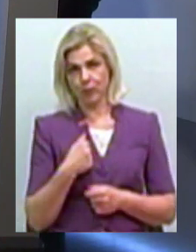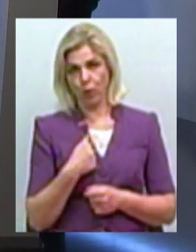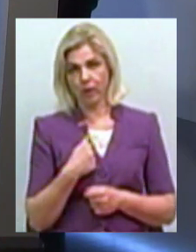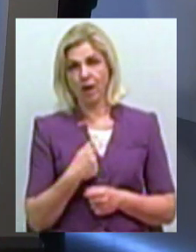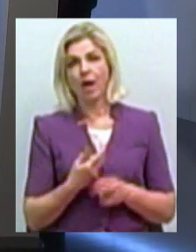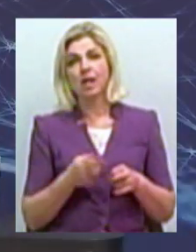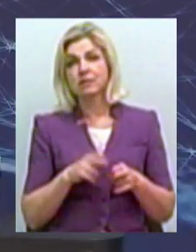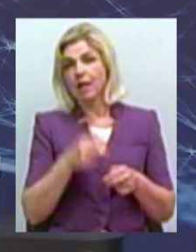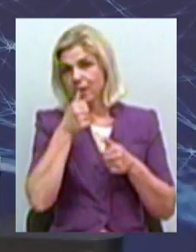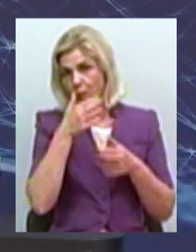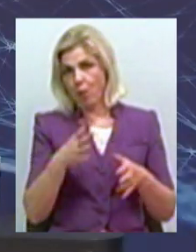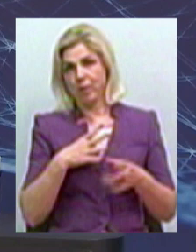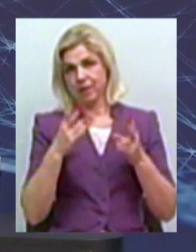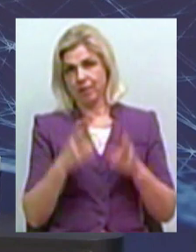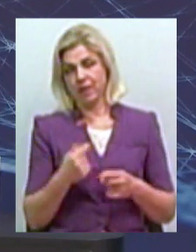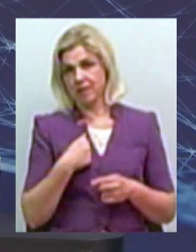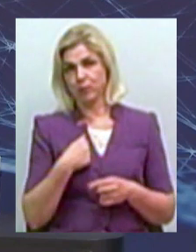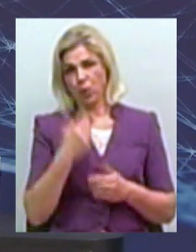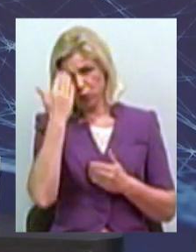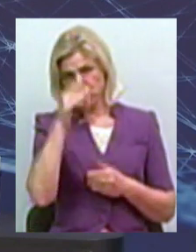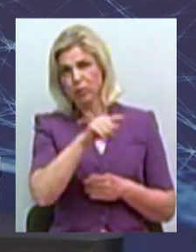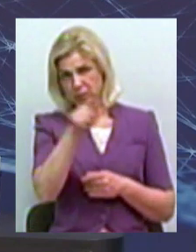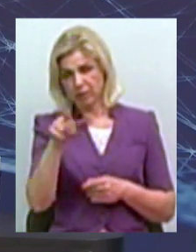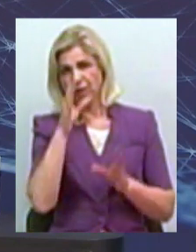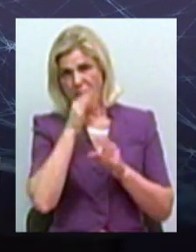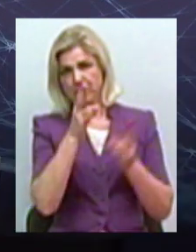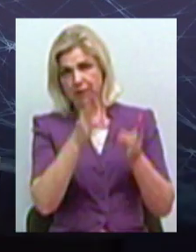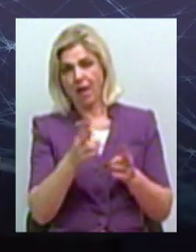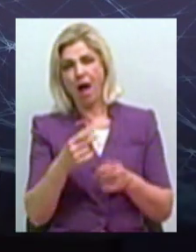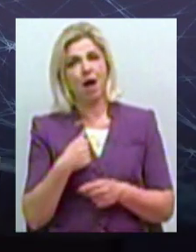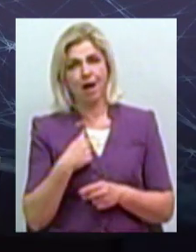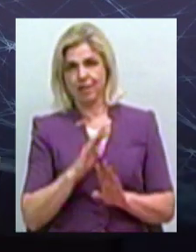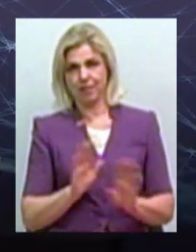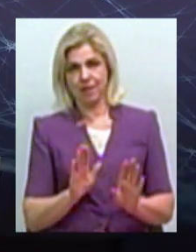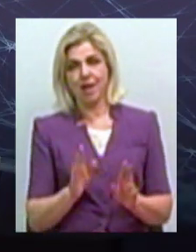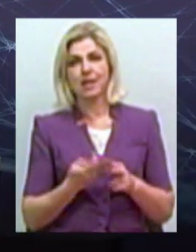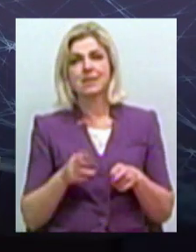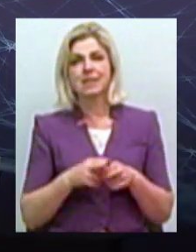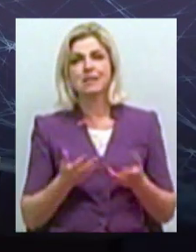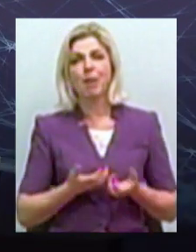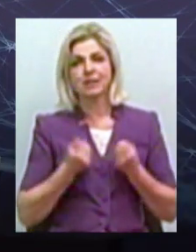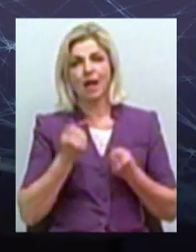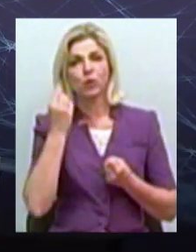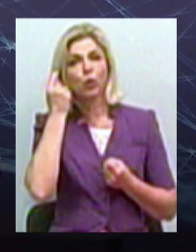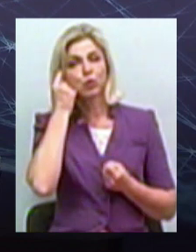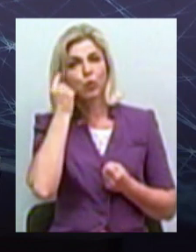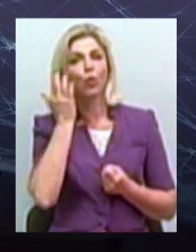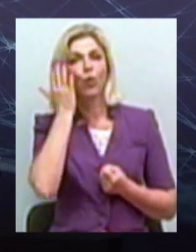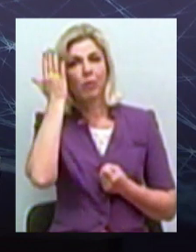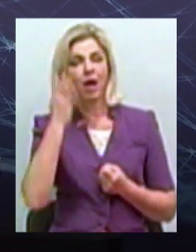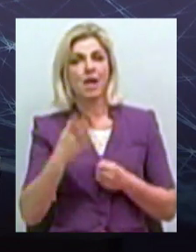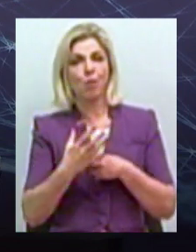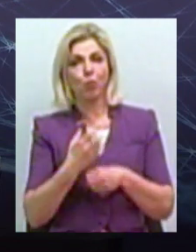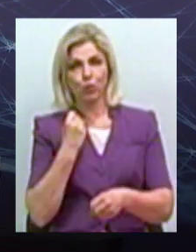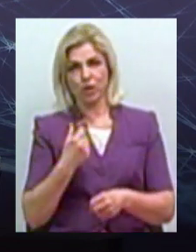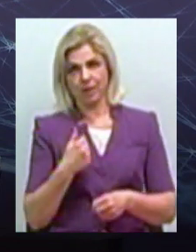може статися зі мною. Це може статися з ким завгодно, тільки не зі мною. Ось ця рятувальна думка, яка змушує